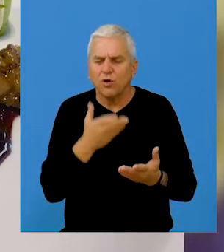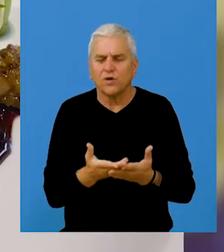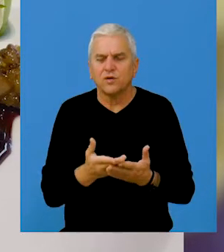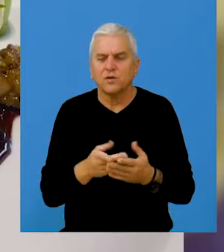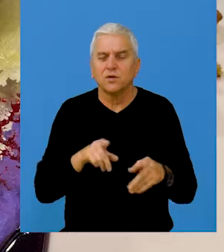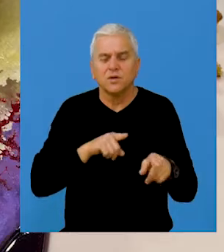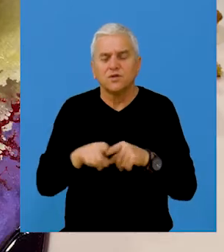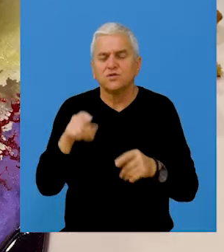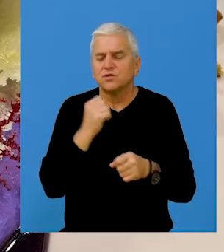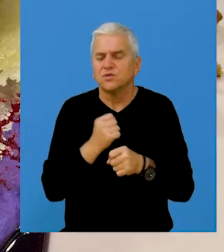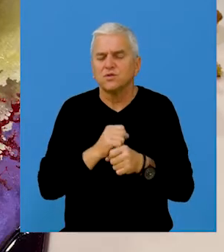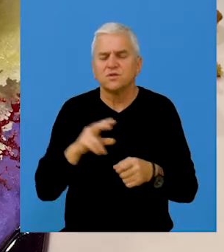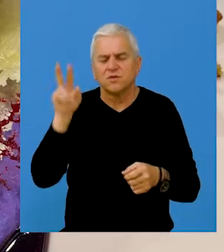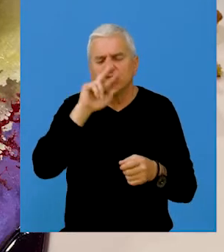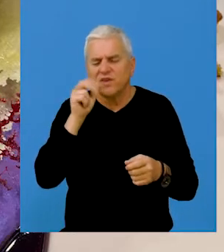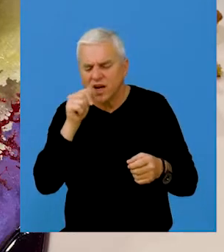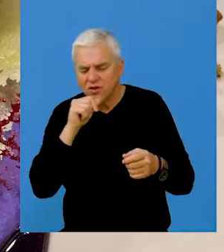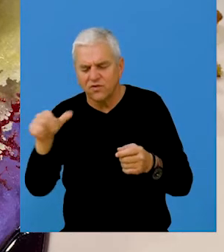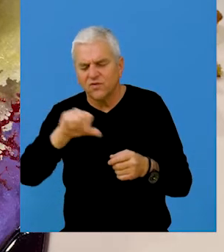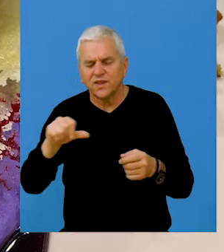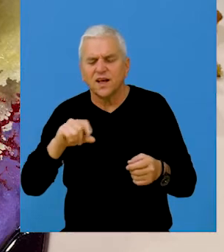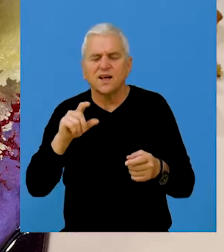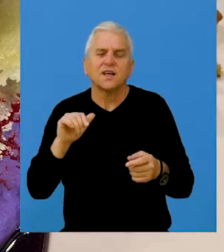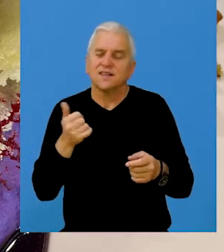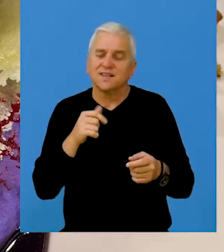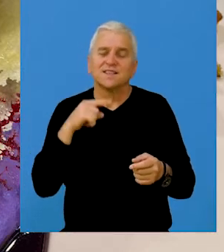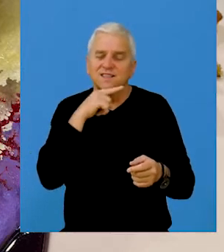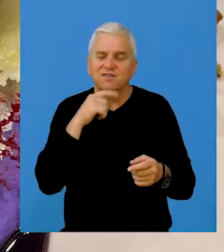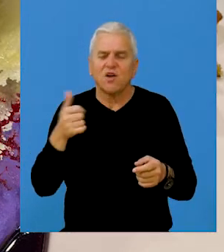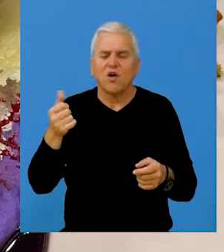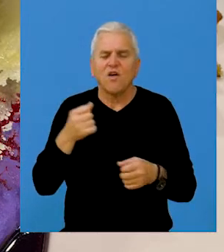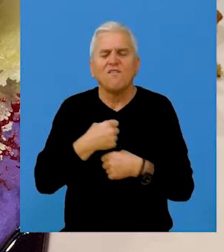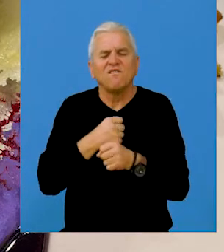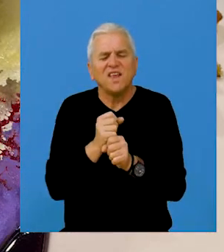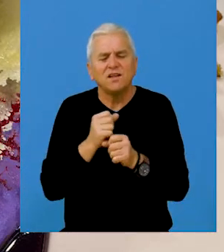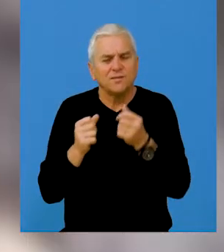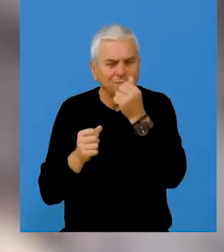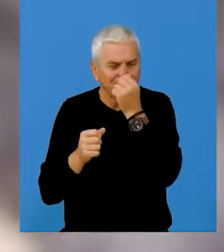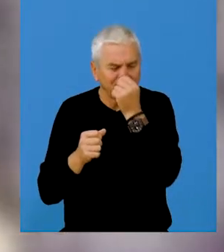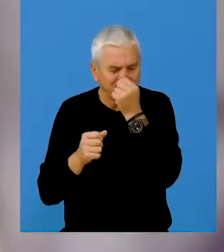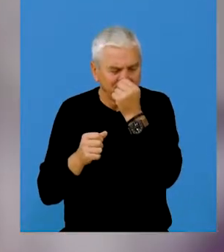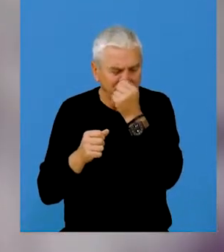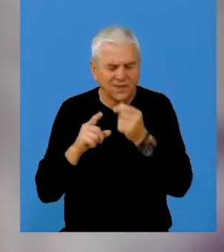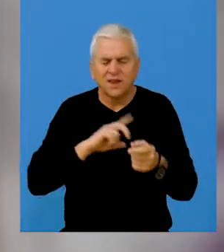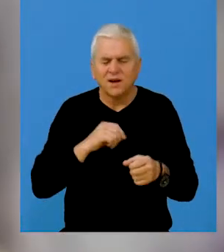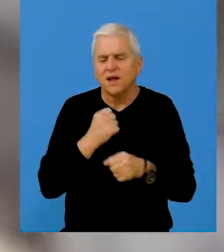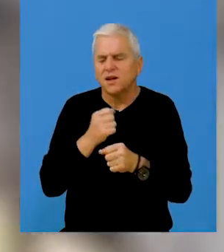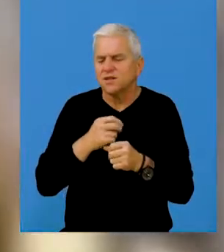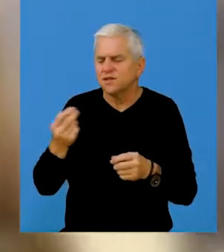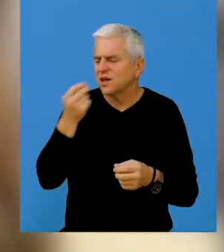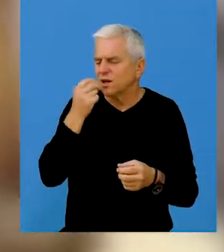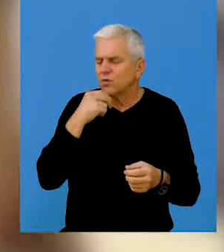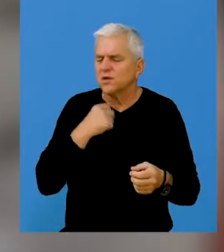boja. Isto sam radio vino reduciju od crvenog vina i radio sam tu još neke